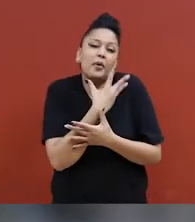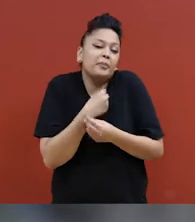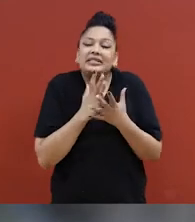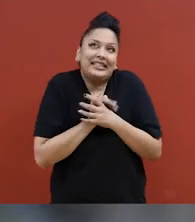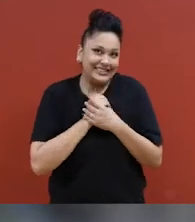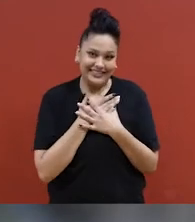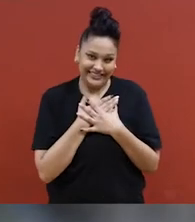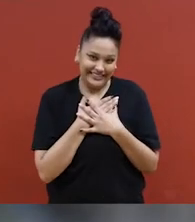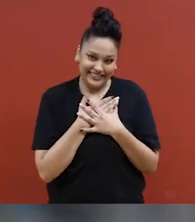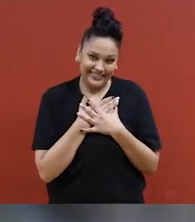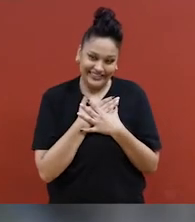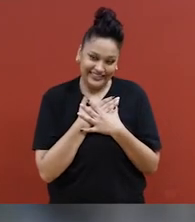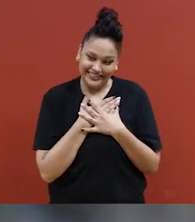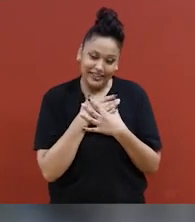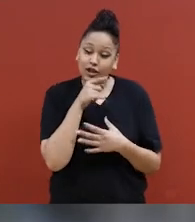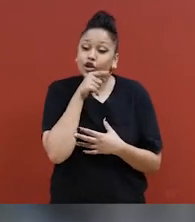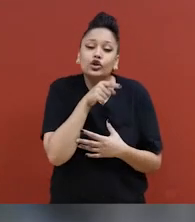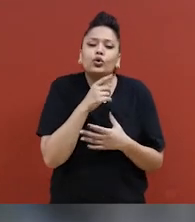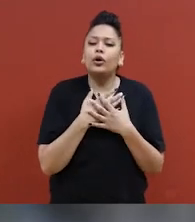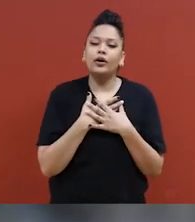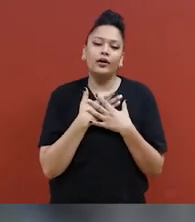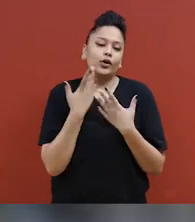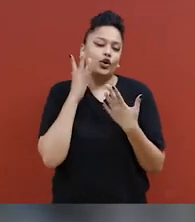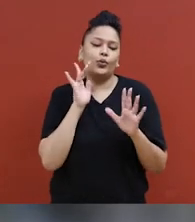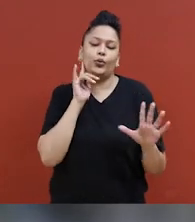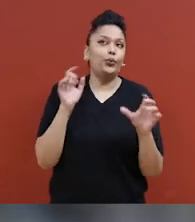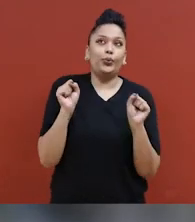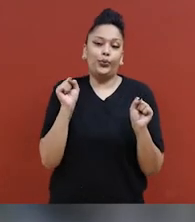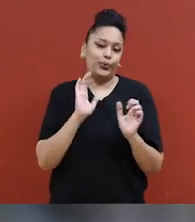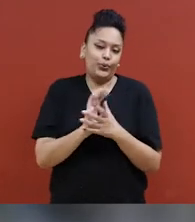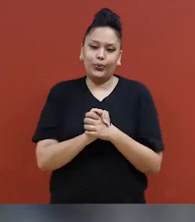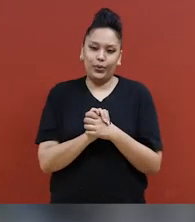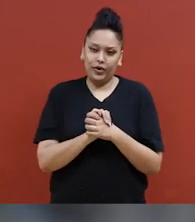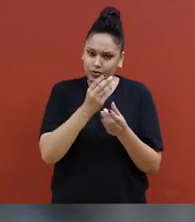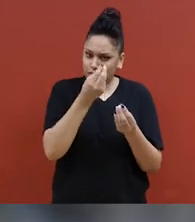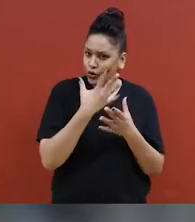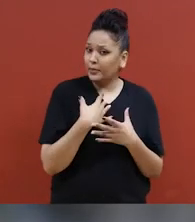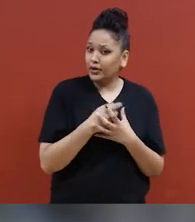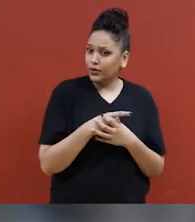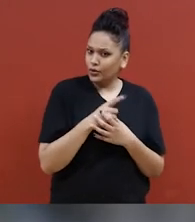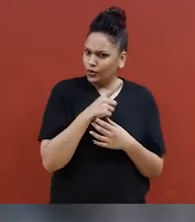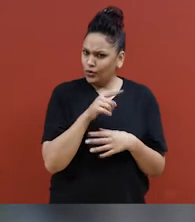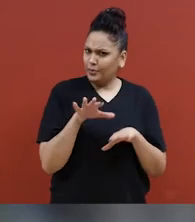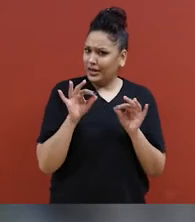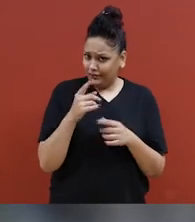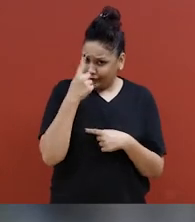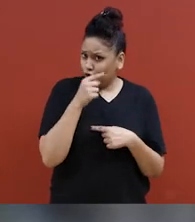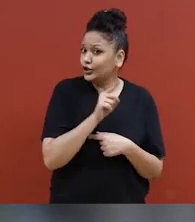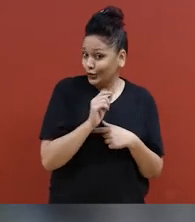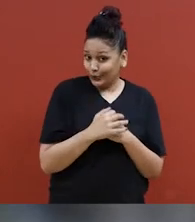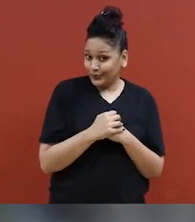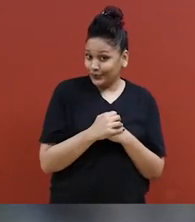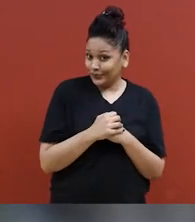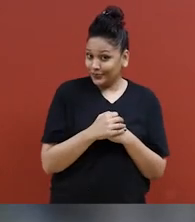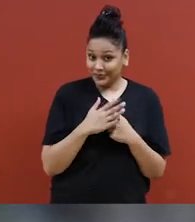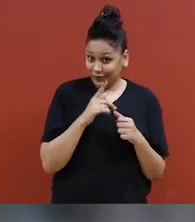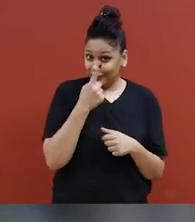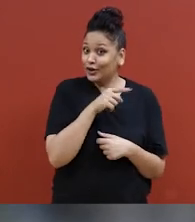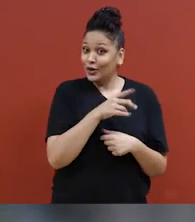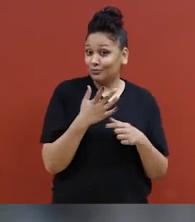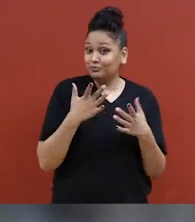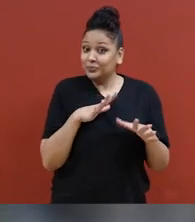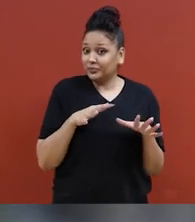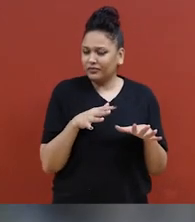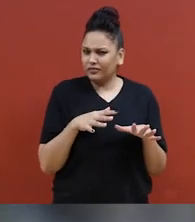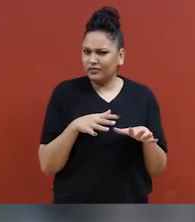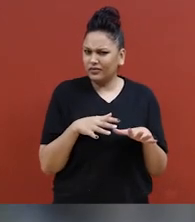Vous êtes toujours si belle. Vous vous en sortez si bien. Dites-moi, qui vous habille?